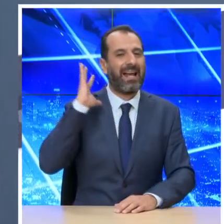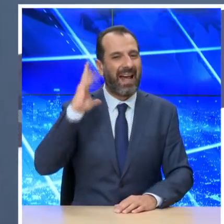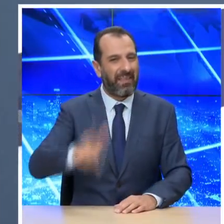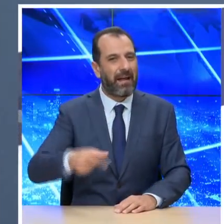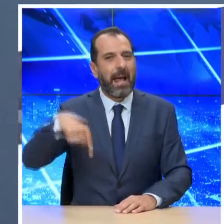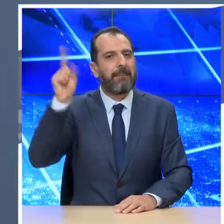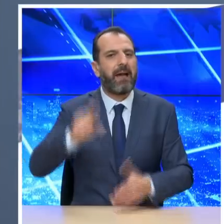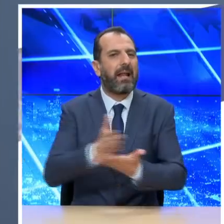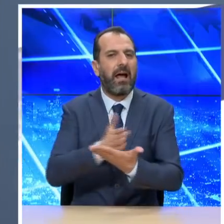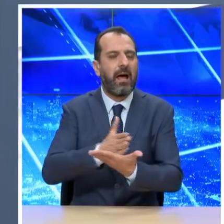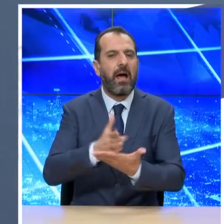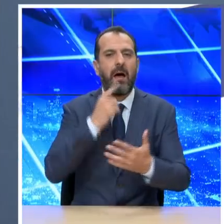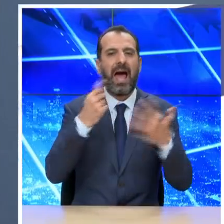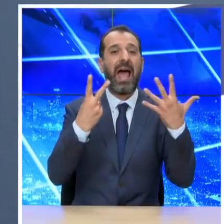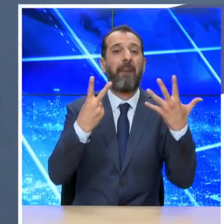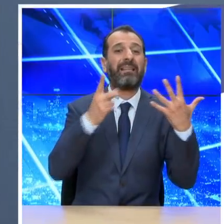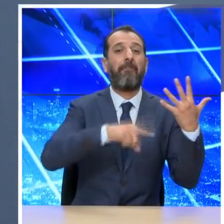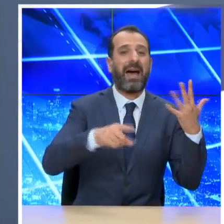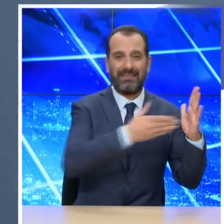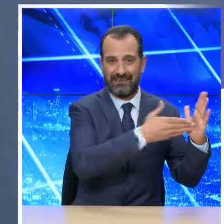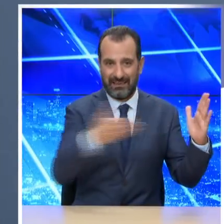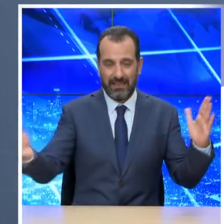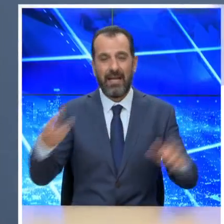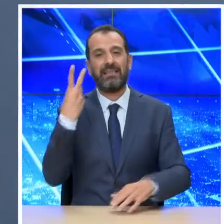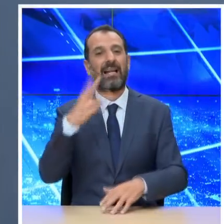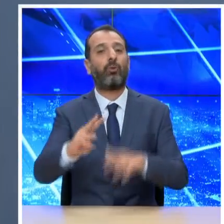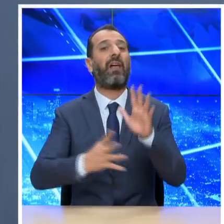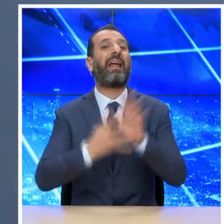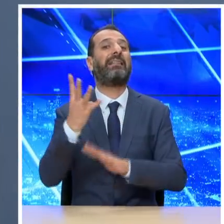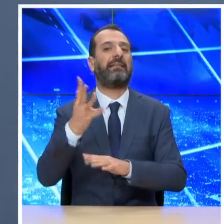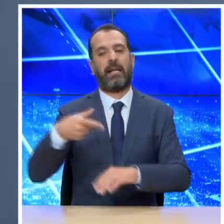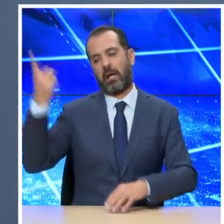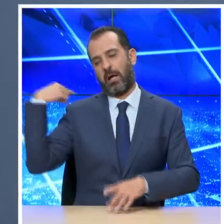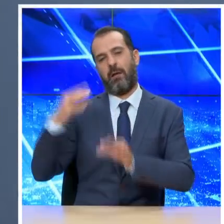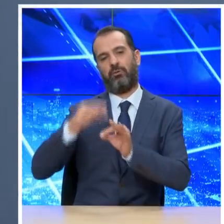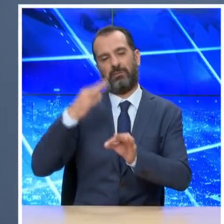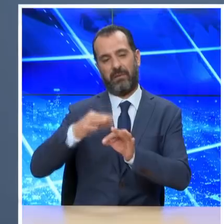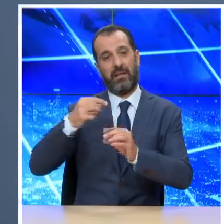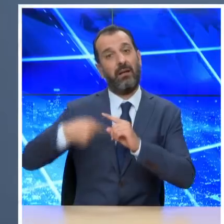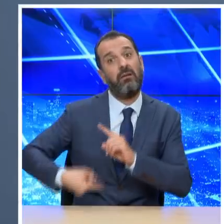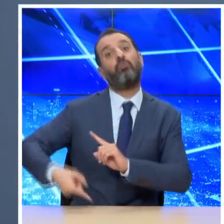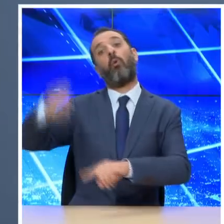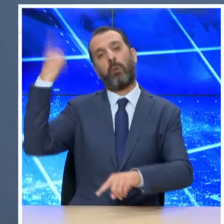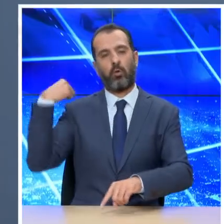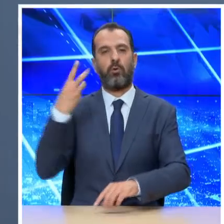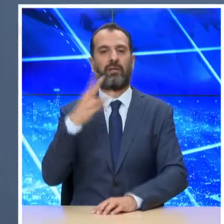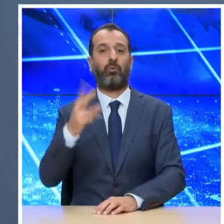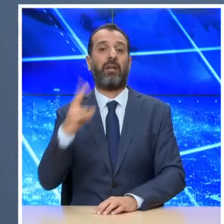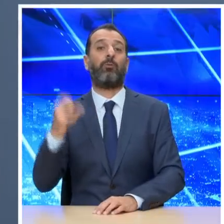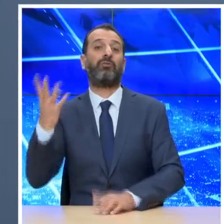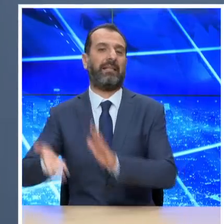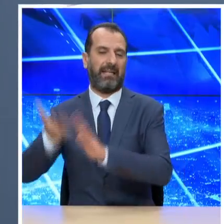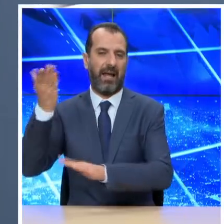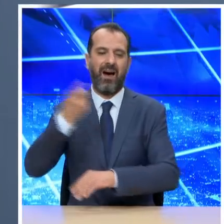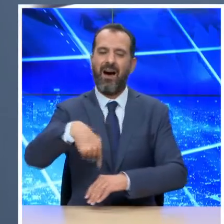διαμορφώνεται σε 7ήμερη κυλιόμενη βάση στα 314 κρουσμάτα από 324 στην προηγούμενη έκθεση. Το 50 με